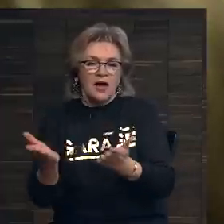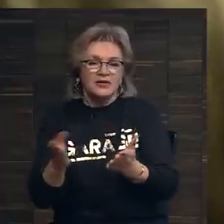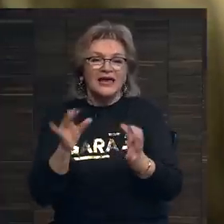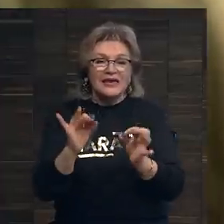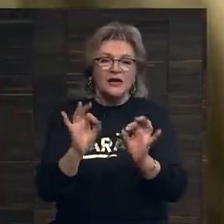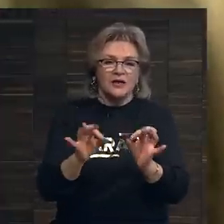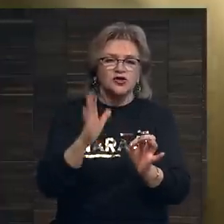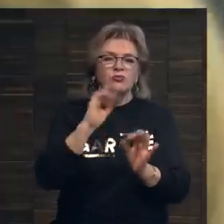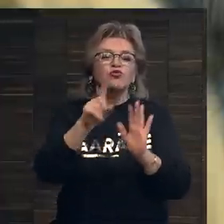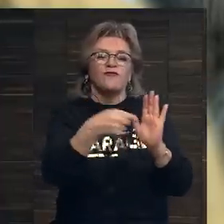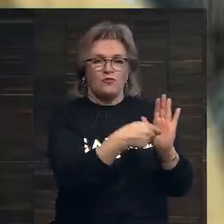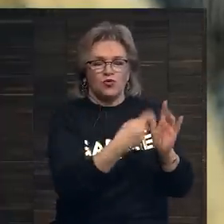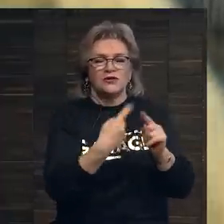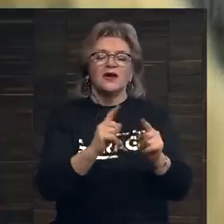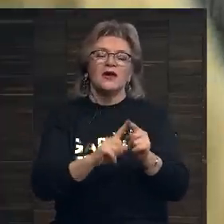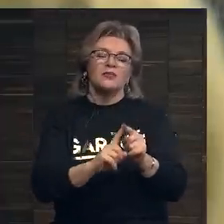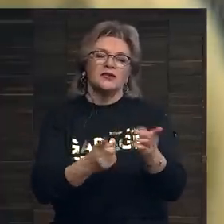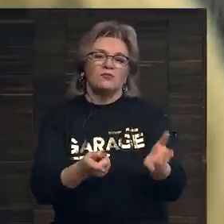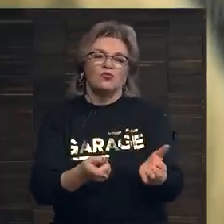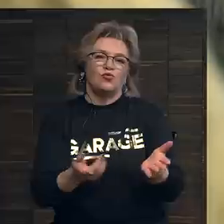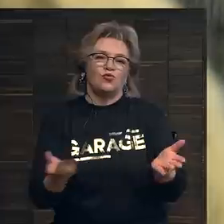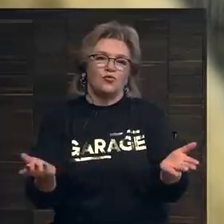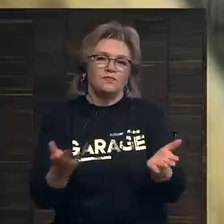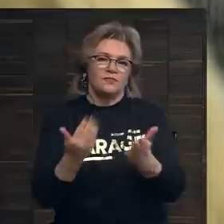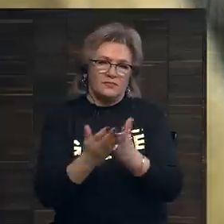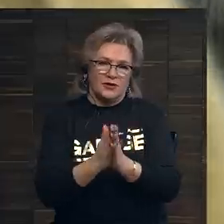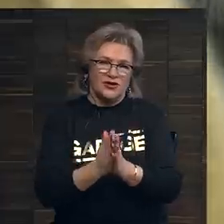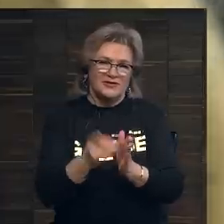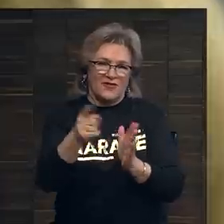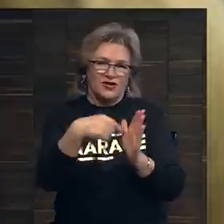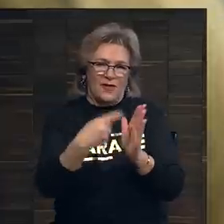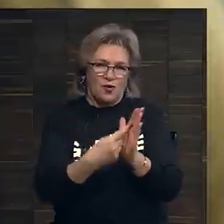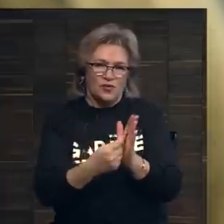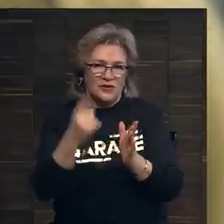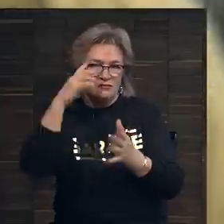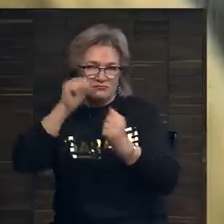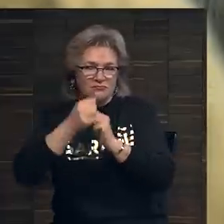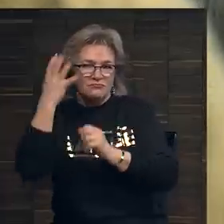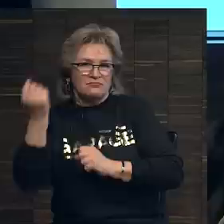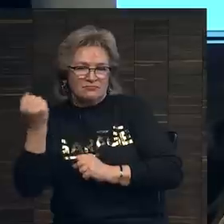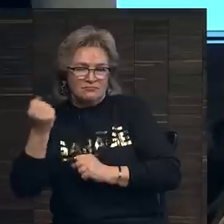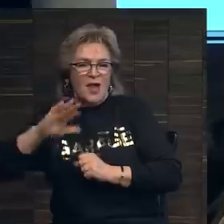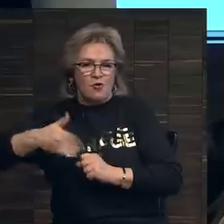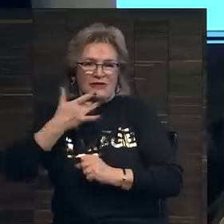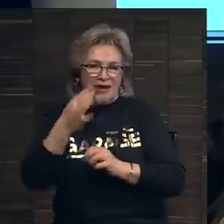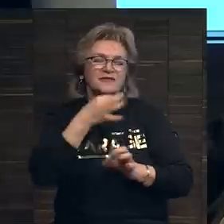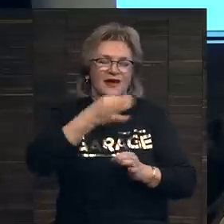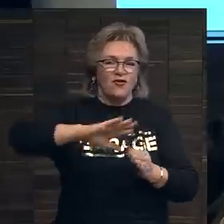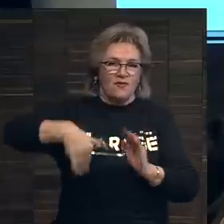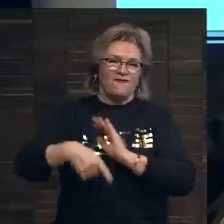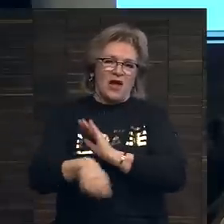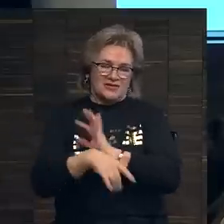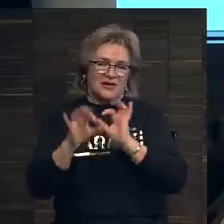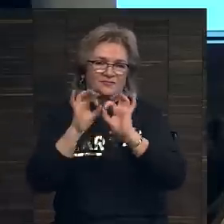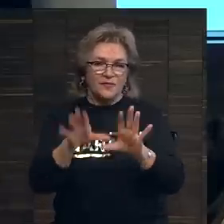И, конечно, будут вопросы, поэтому, пожалуйста, оставьте ваши вопросы на после лекции, я буду очень рад на них ответить в самом конце.